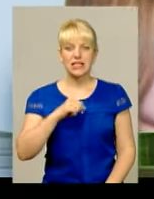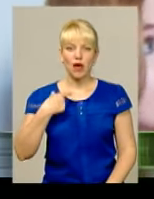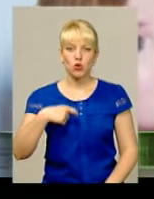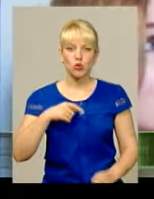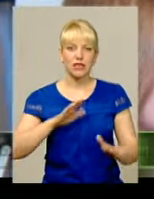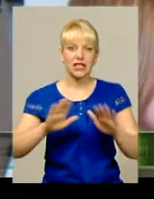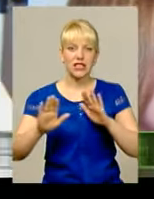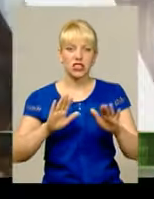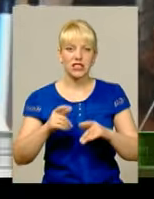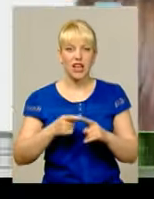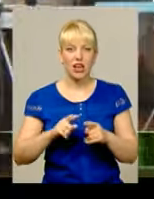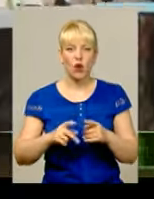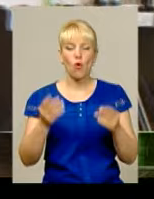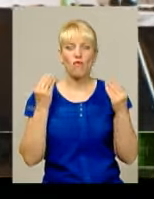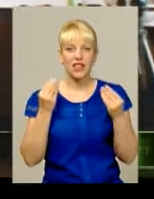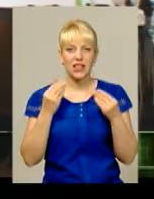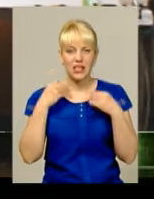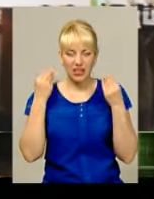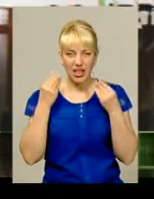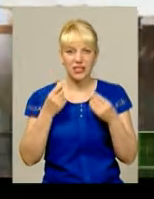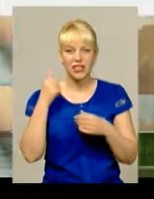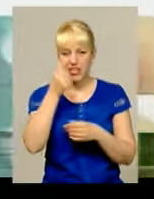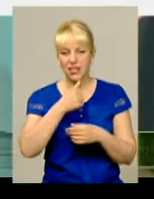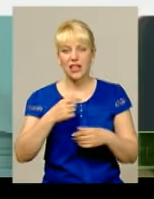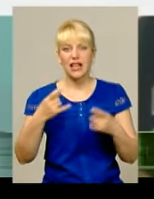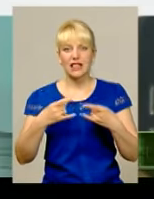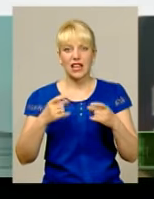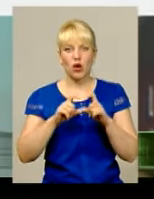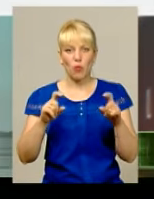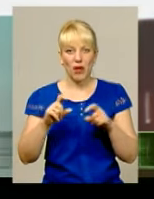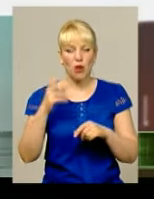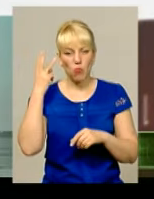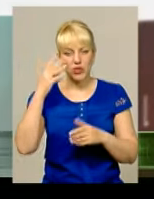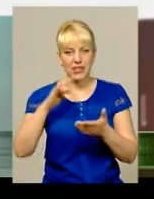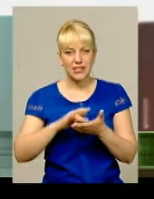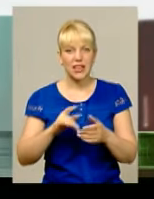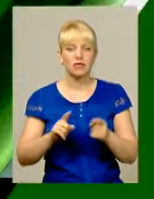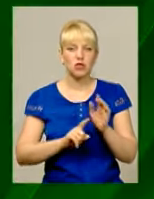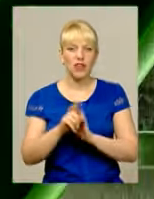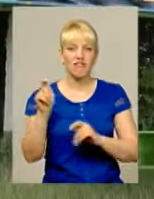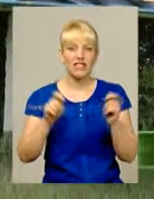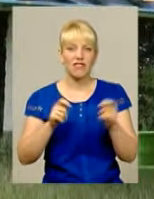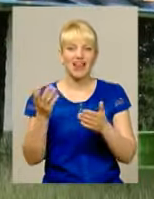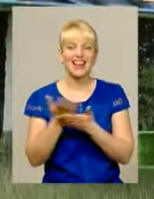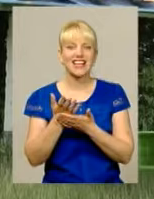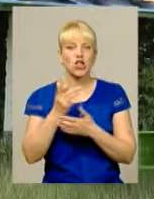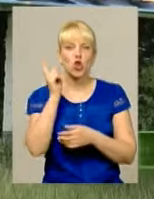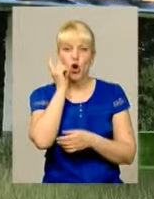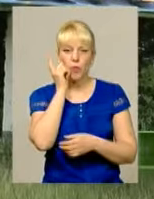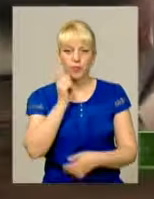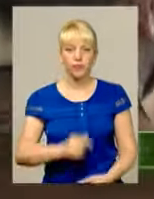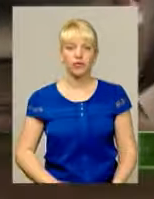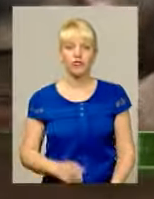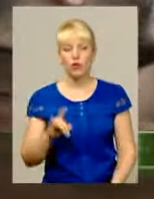режисер. У ювілейний рік телерадіокомпанія «Поділяцентр» започатковує фестиваль мобільного кіно Про спорт на